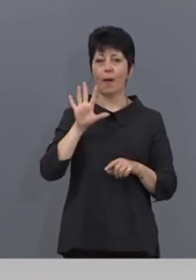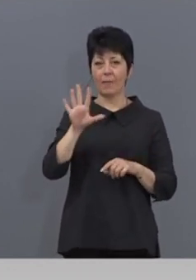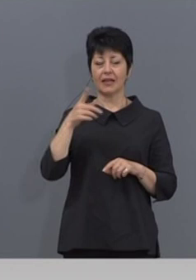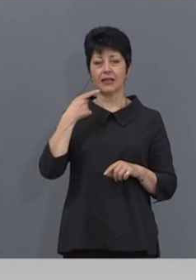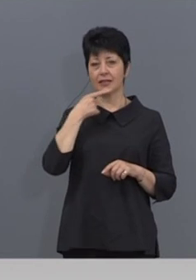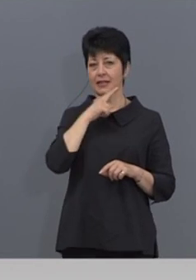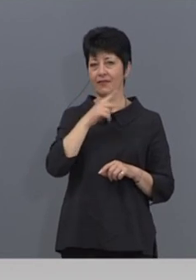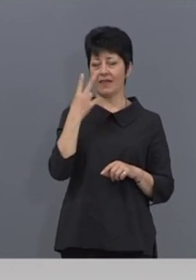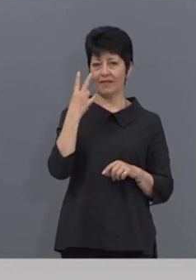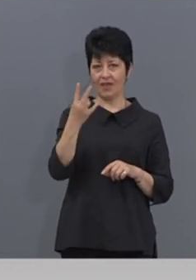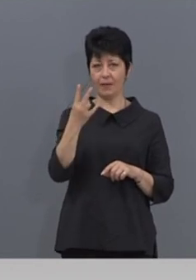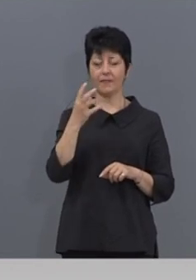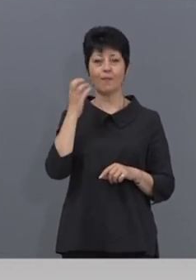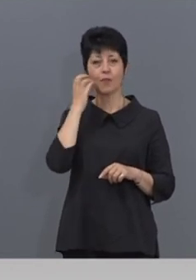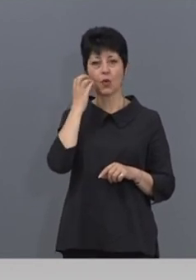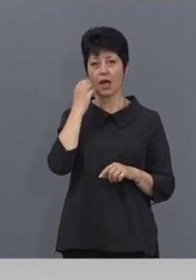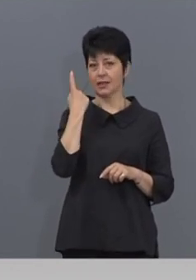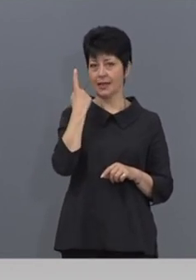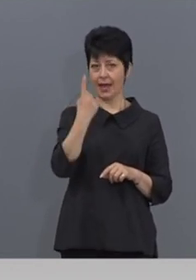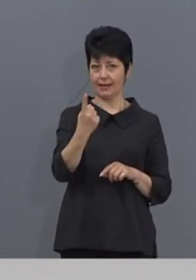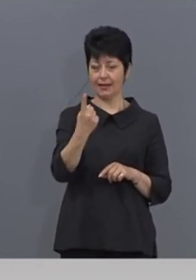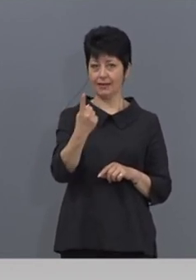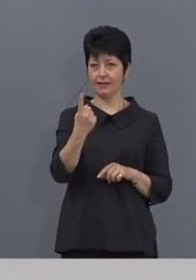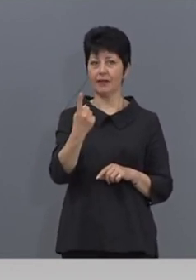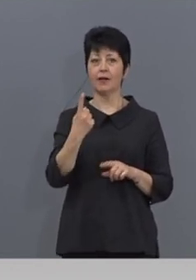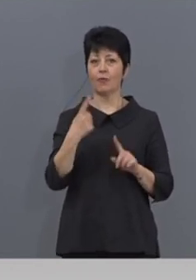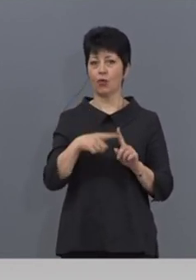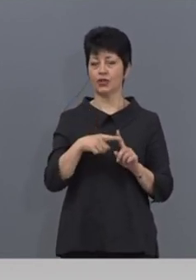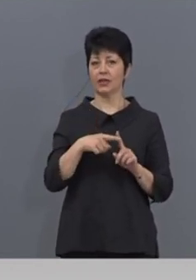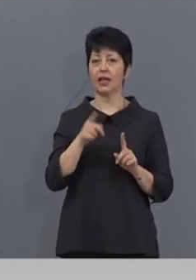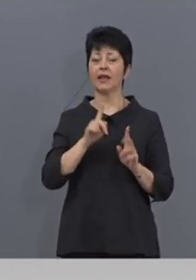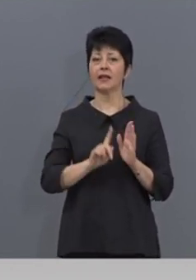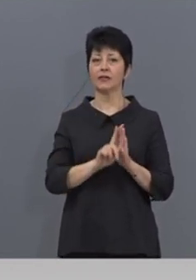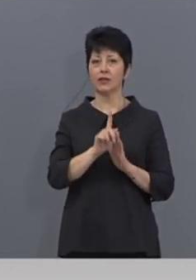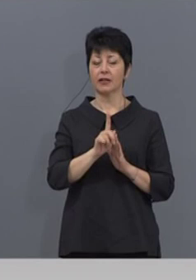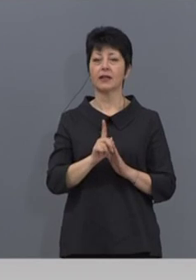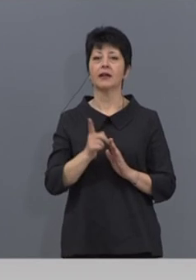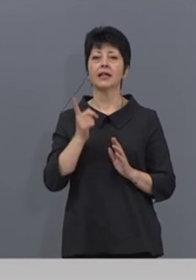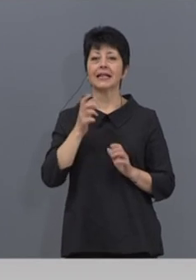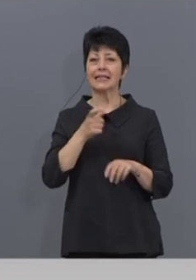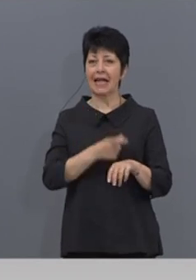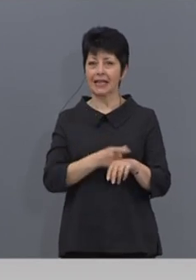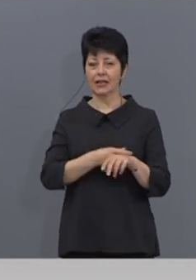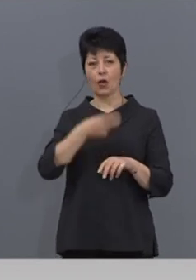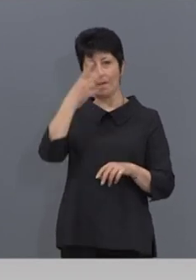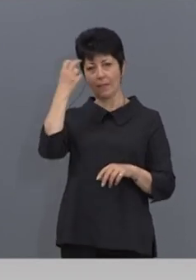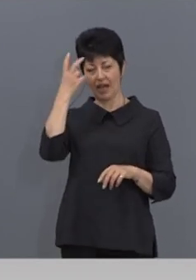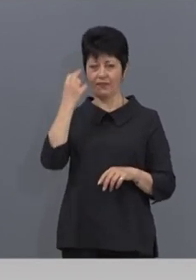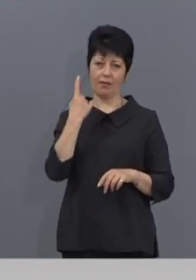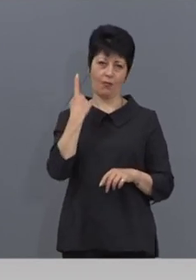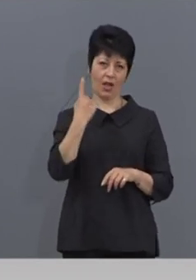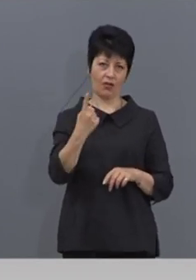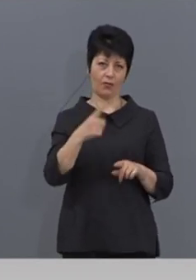Сливен 2, Бургас 1, един положителни резултат, Плевен, Смолин и Стара Загора също по една.